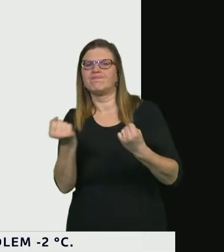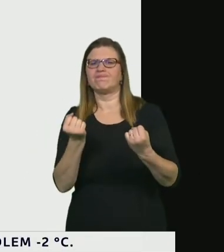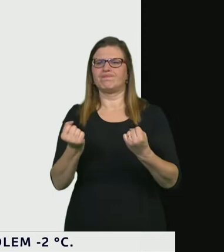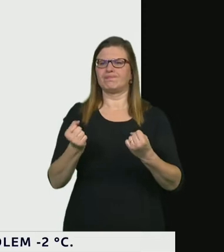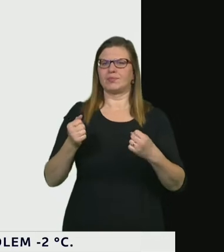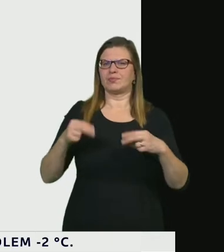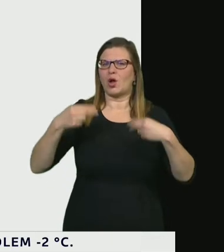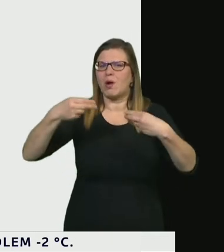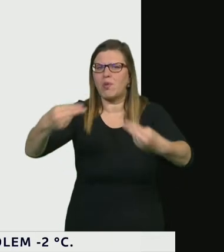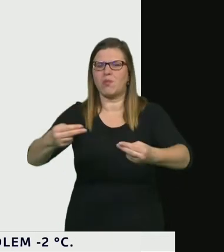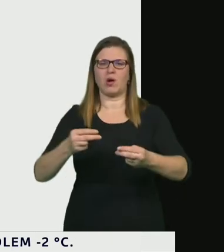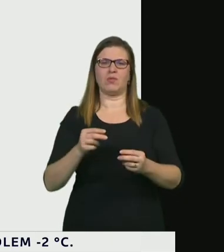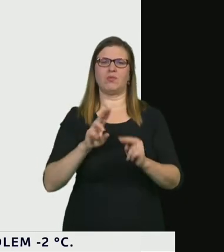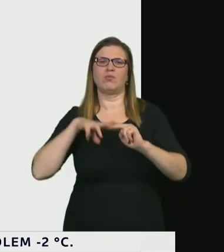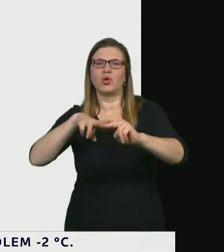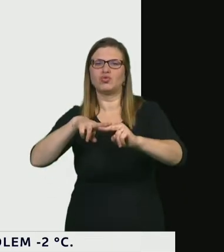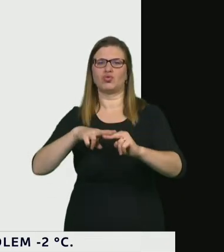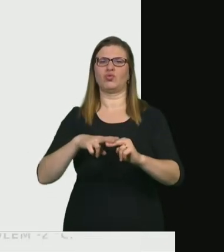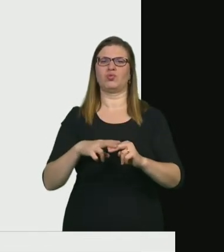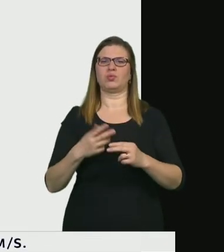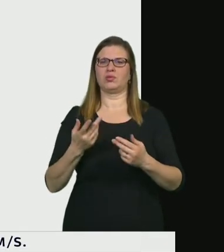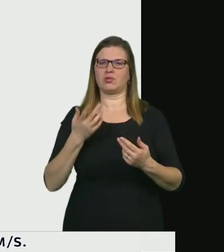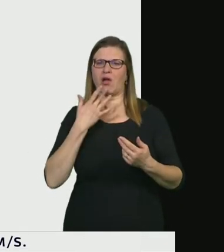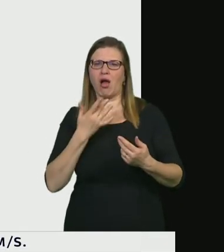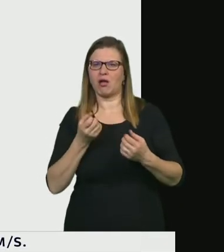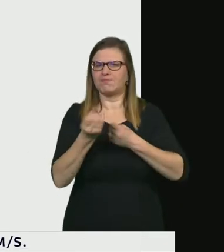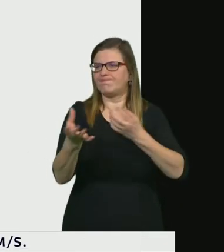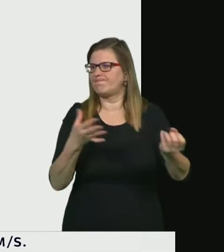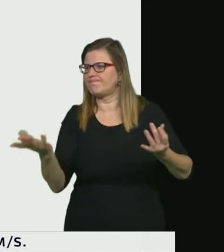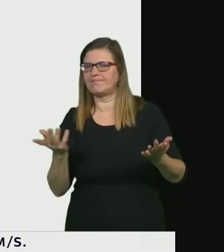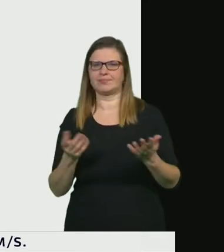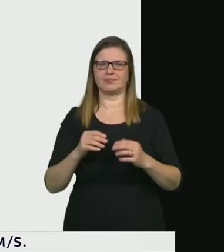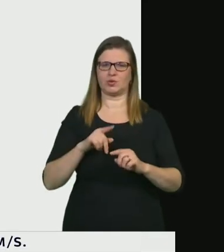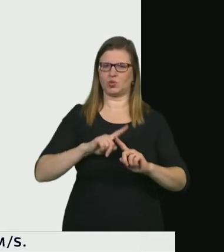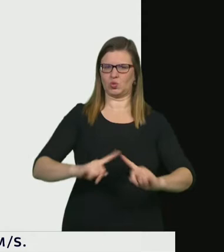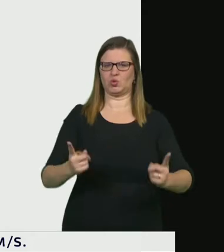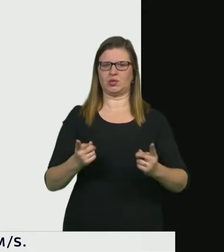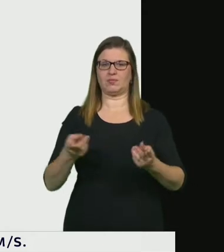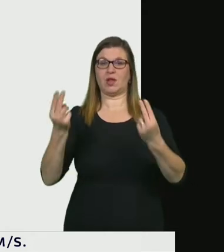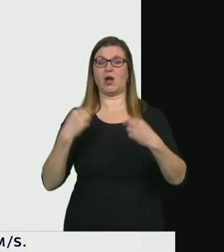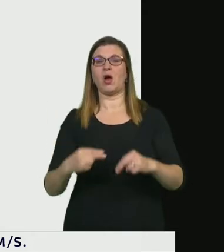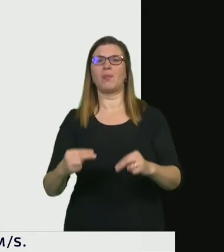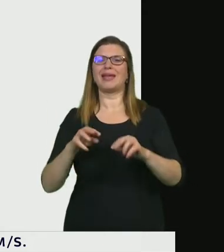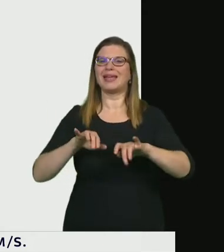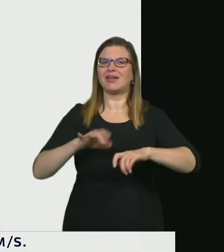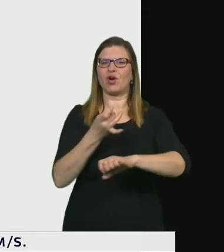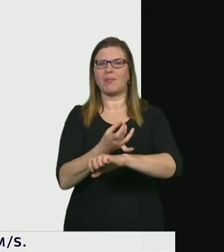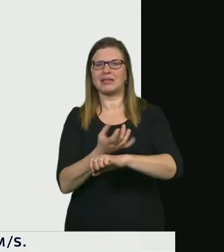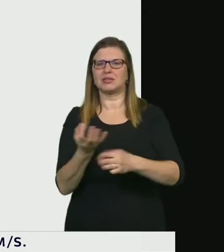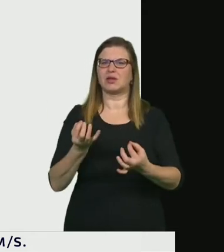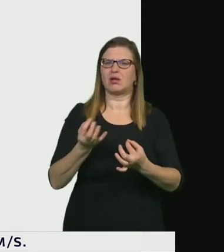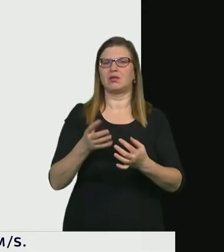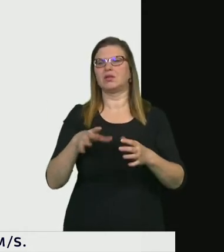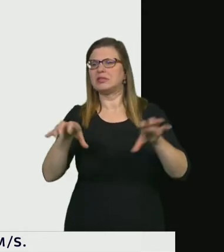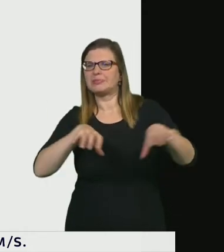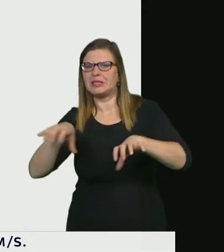zajištění podpory informačních a komunikačních technologií, včetně sběru dat. Je to spolupráce s